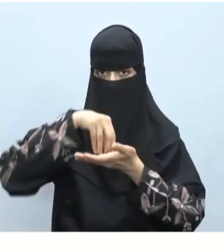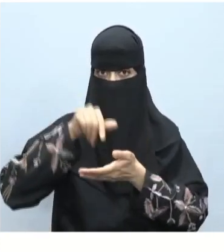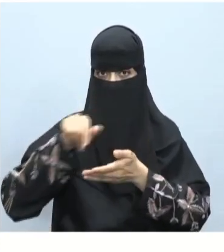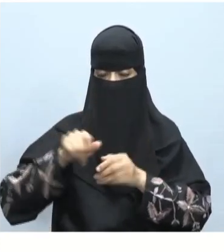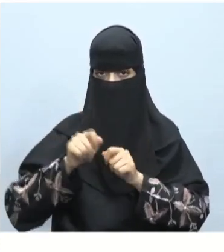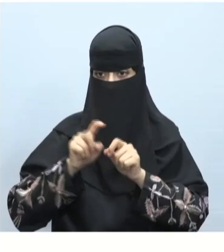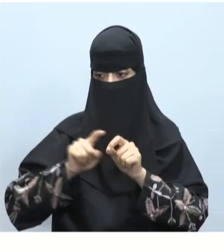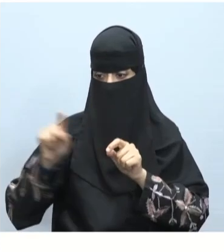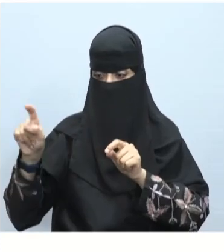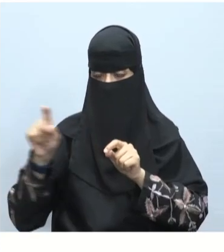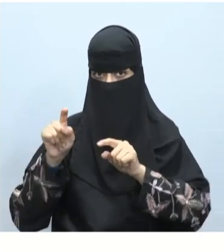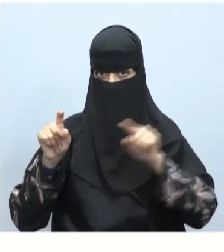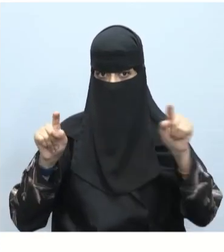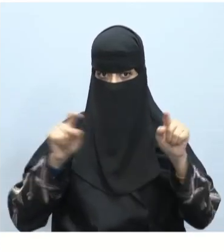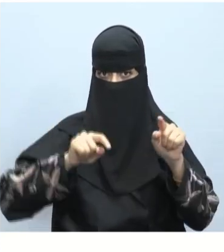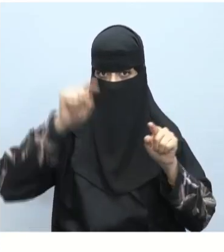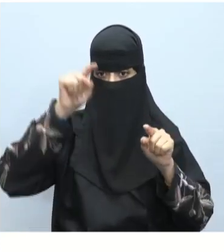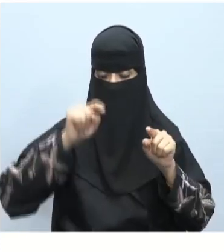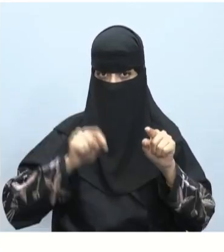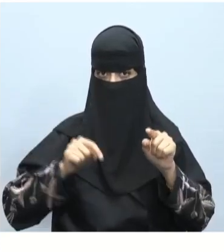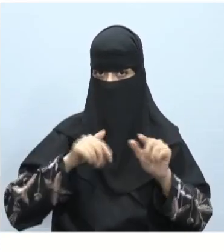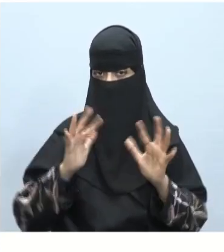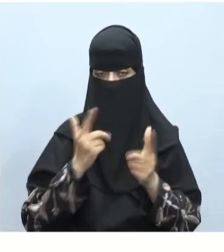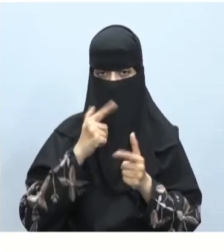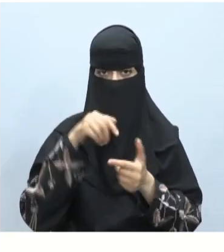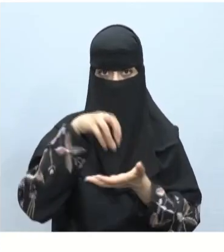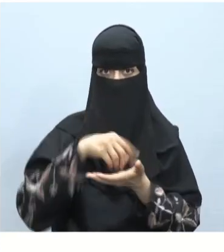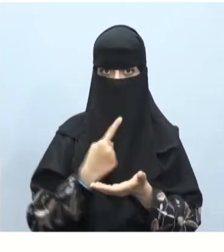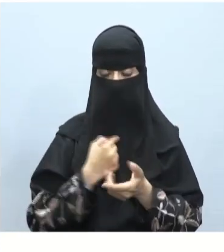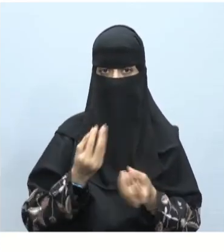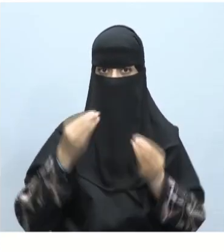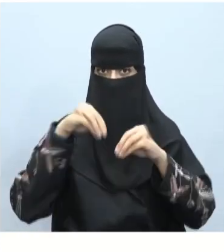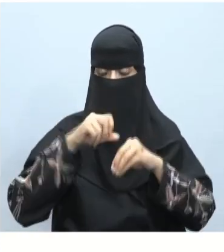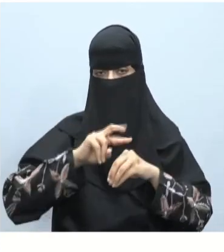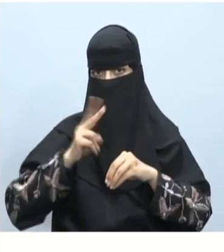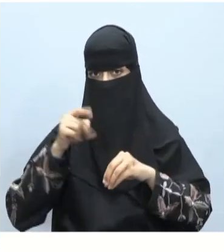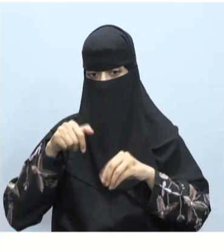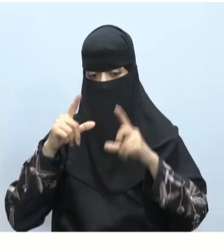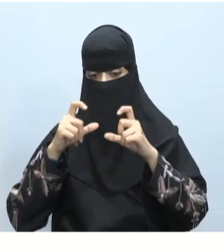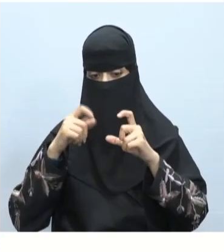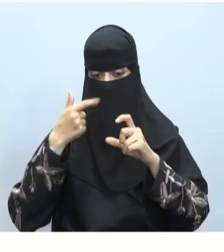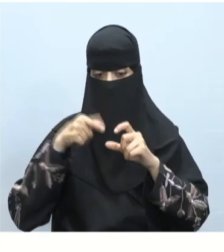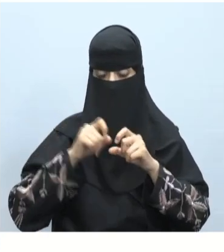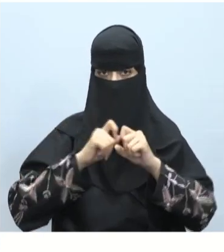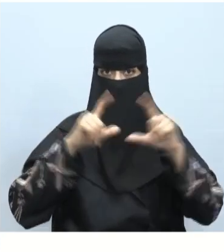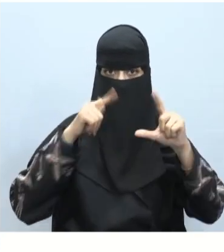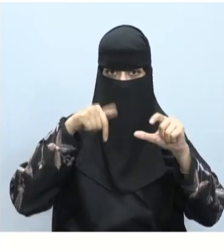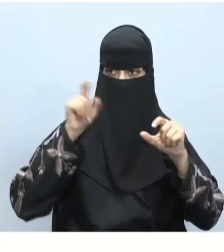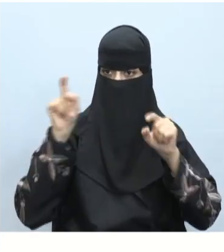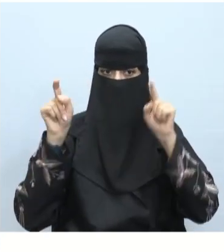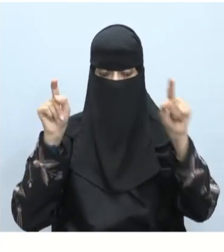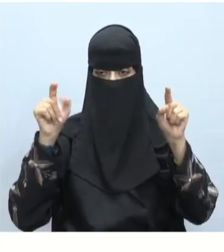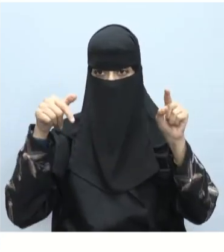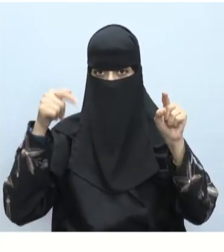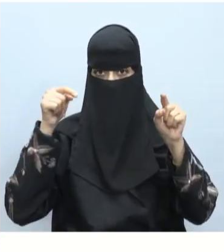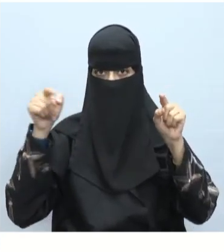من خلال الضغط على الصورة وسحبها وإفلاتها في أي مكان تريد وأيضا بعد الضغط على الصورة ستلاحظ ظهور مقابض